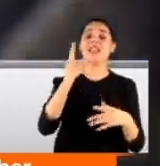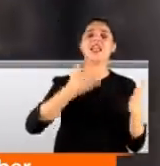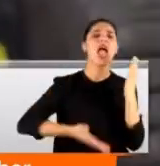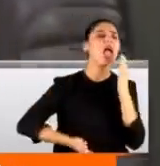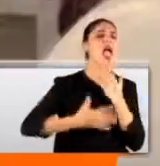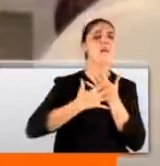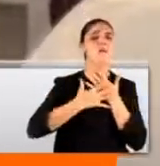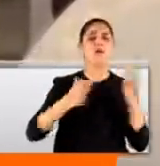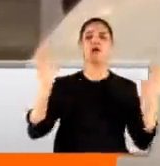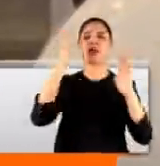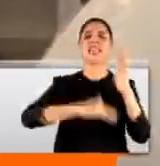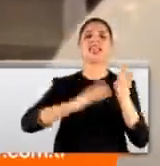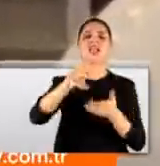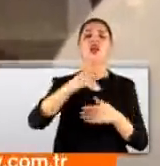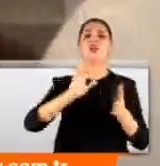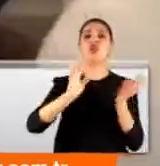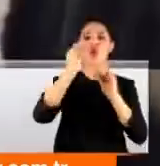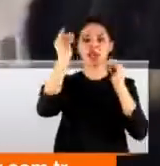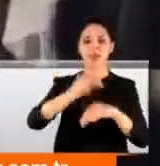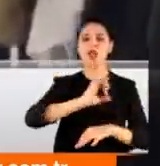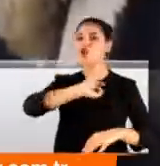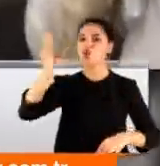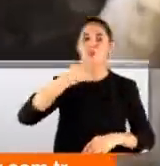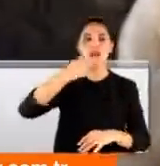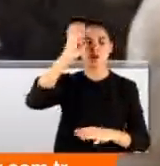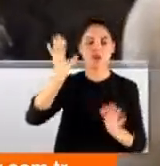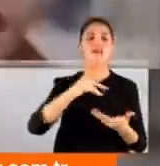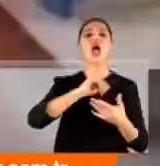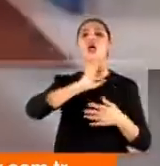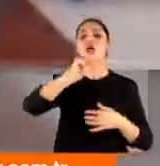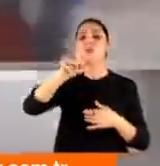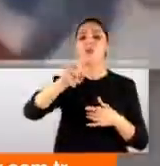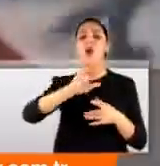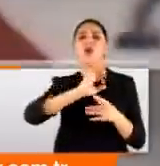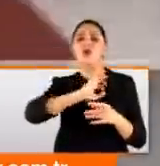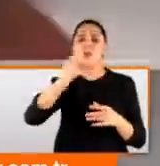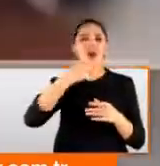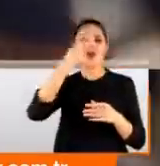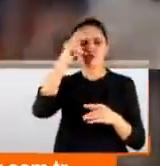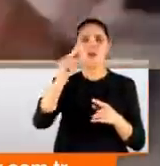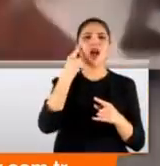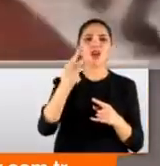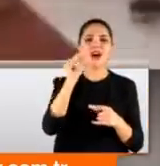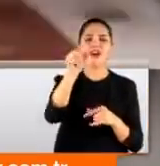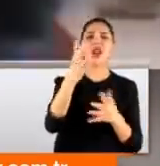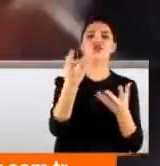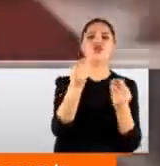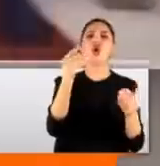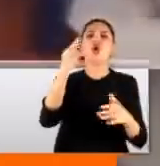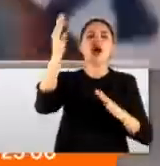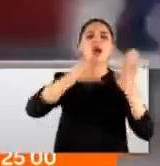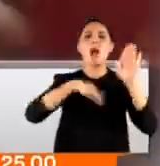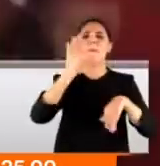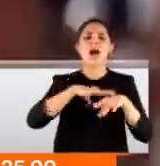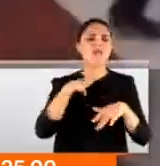dönemi geldi. Efsane cuma, süper cuma ya da şahane cuma. Benzer sloganlarla süslenmiş birçok cezbedici